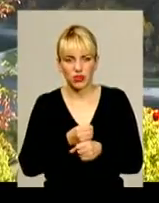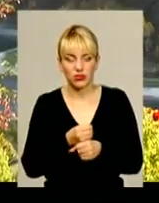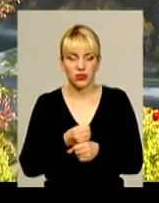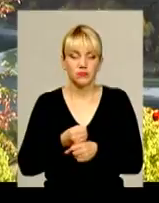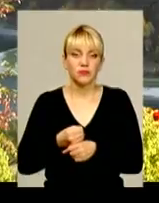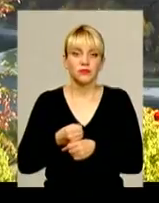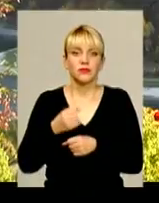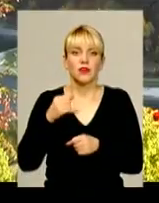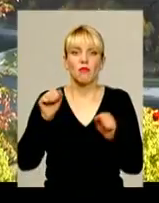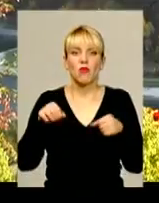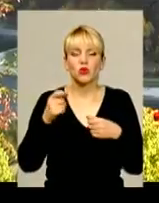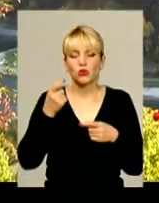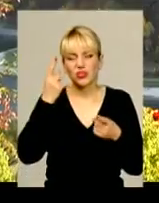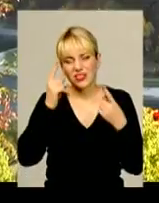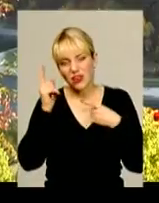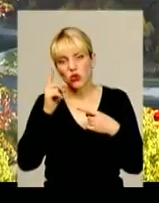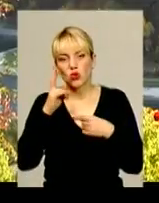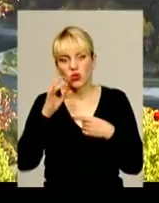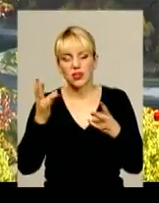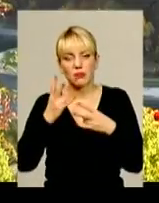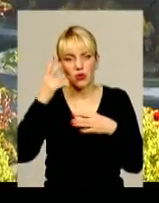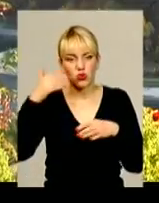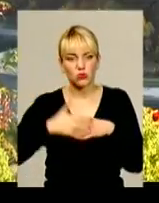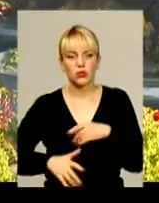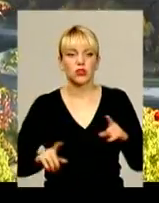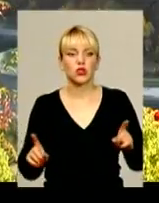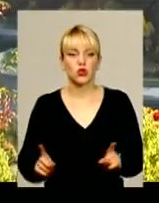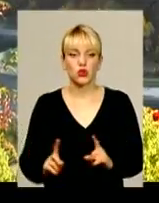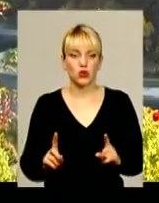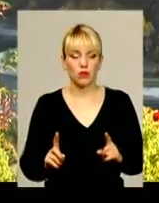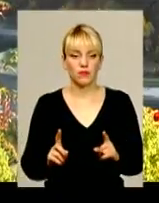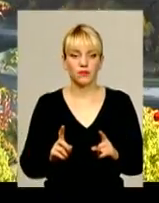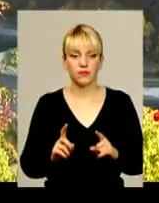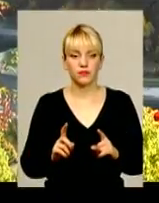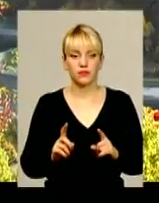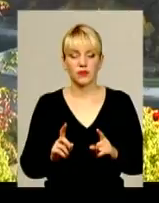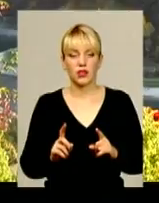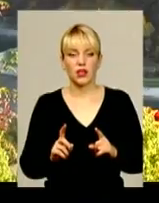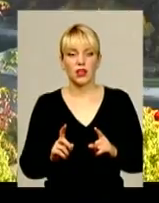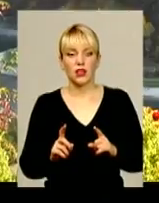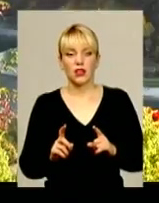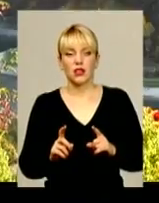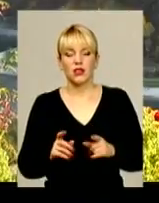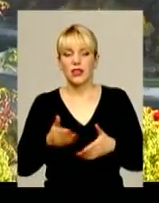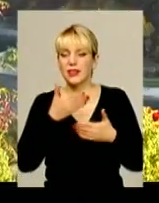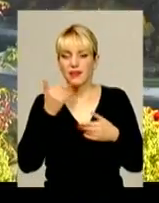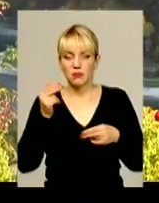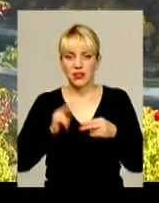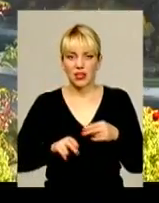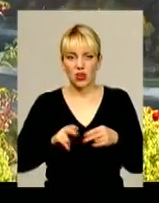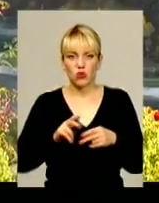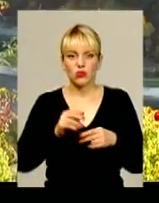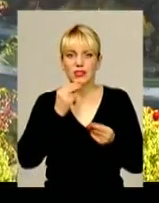сфантазовано. Але треба розуміти, що, знаєте, немає преділа всевершенства. Тут так само.